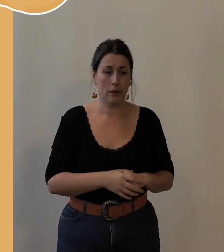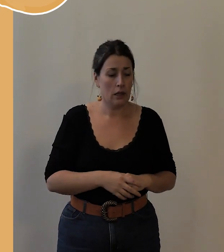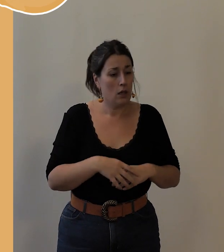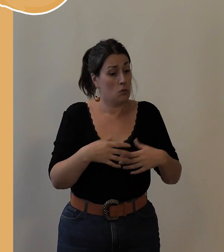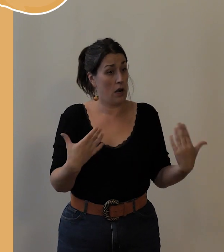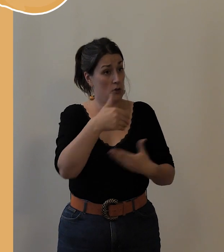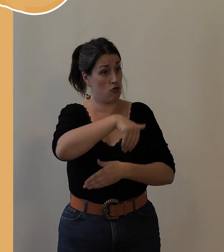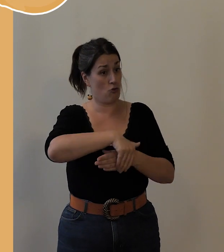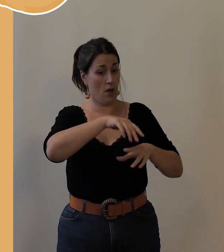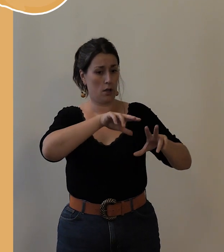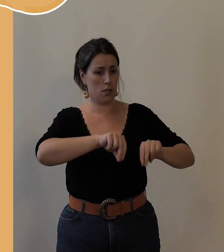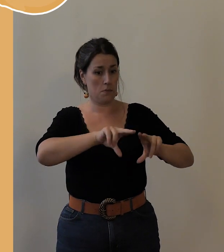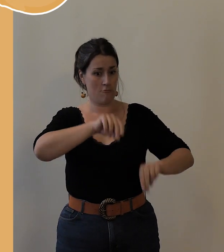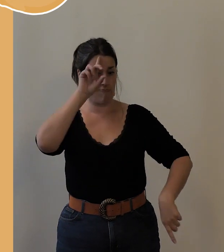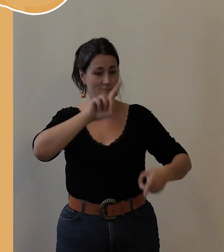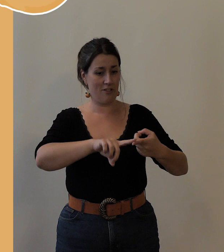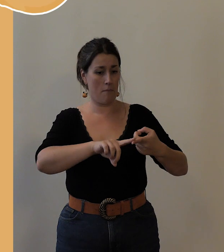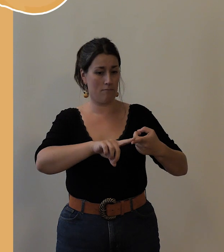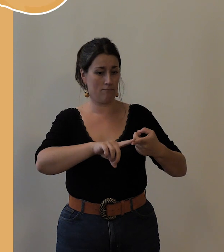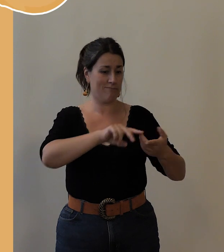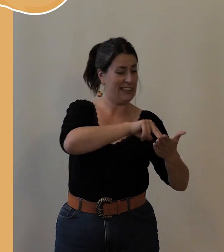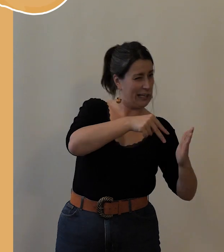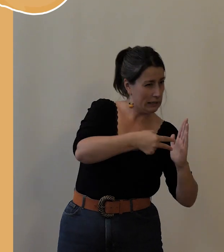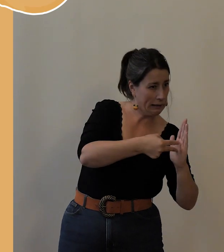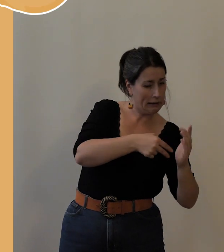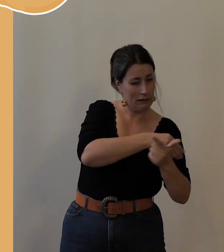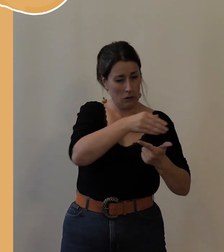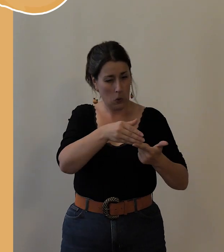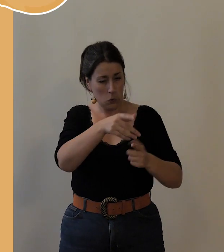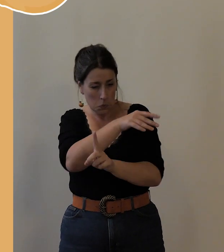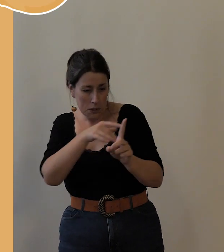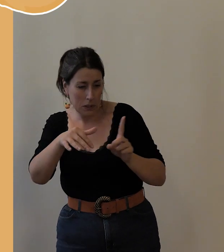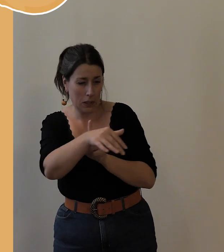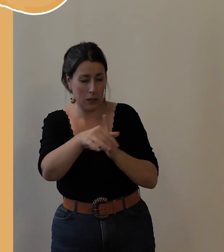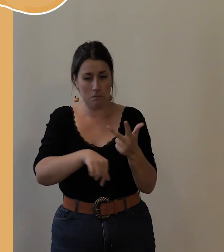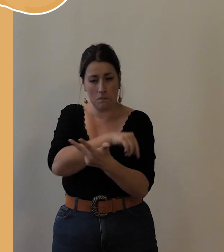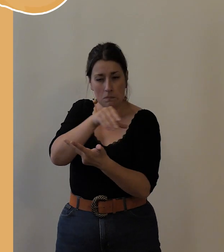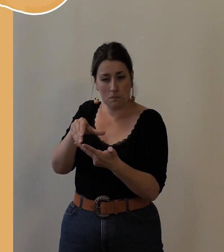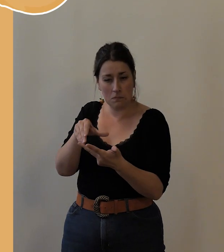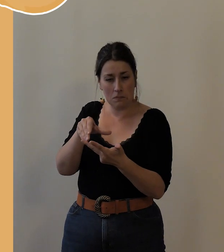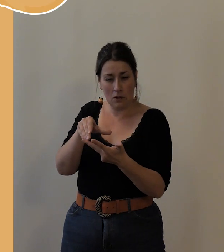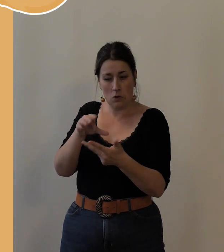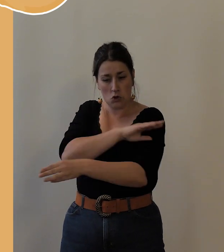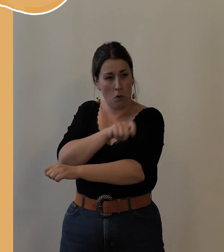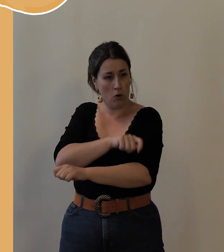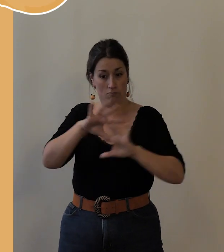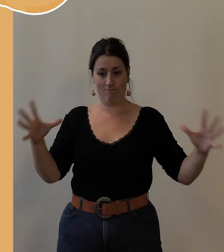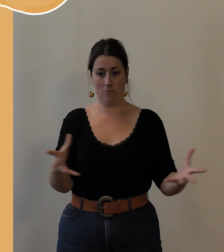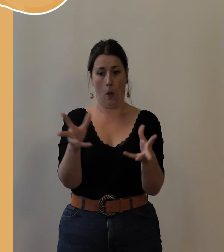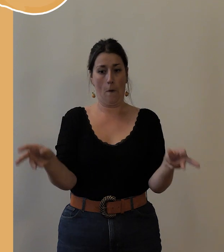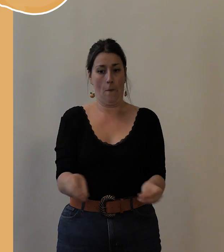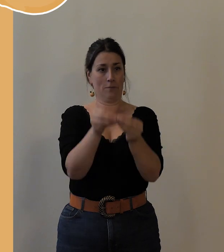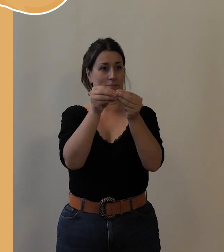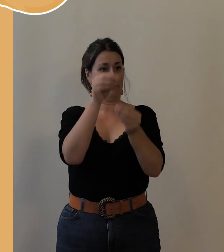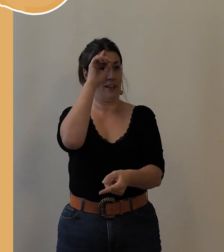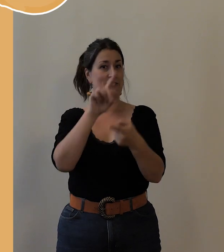vais vous parler ce soir d'un sujet à la fois de technique, de société et aussi de sport, qui sont donc